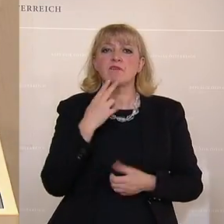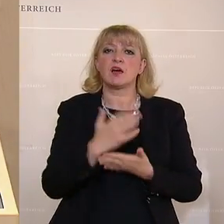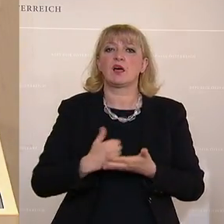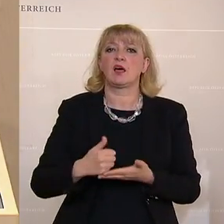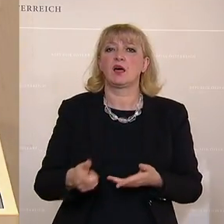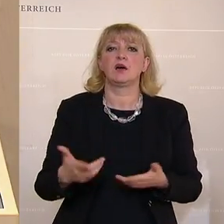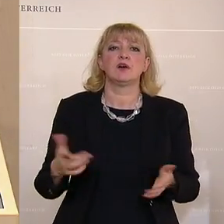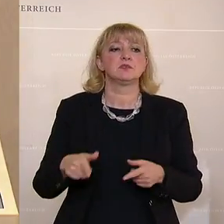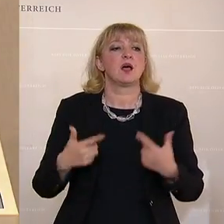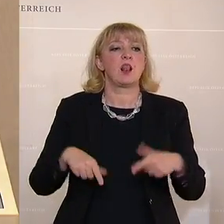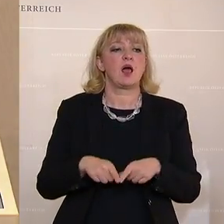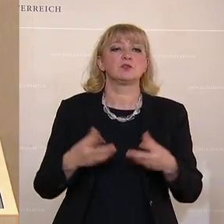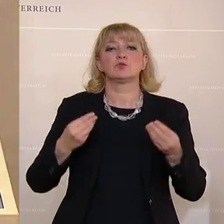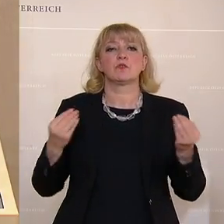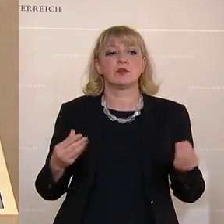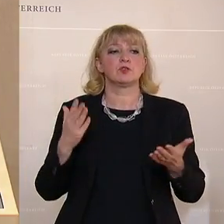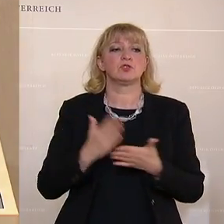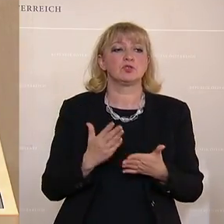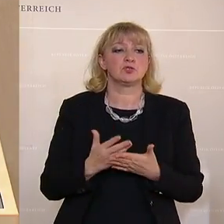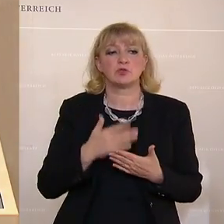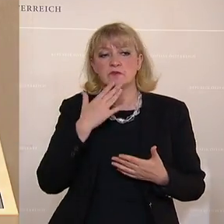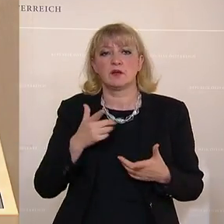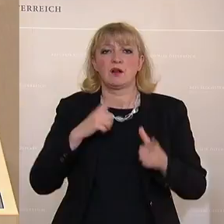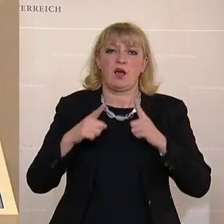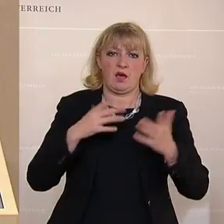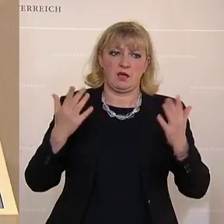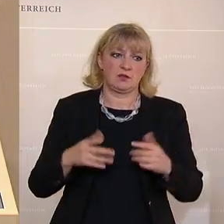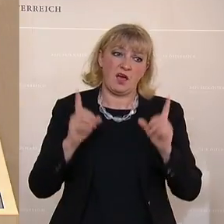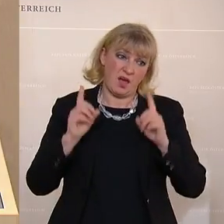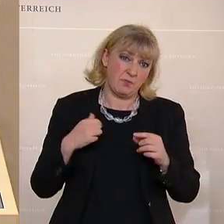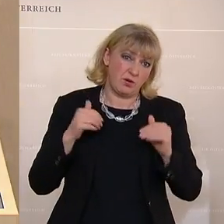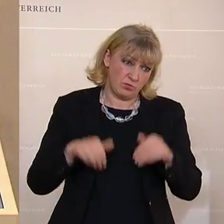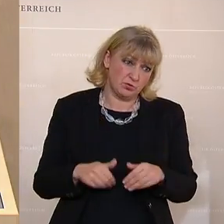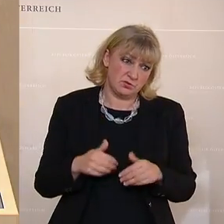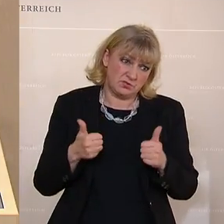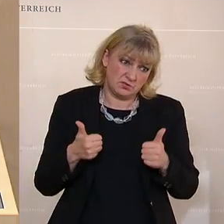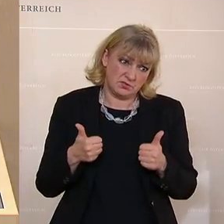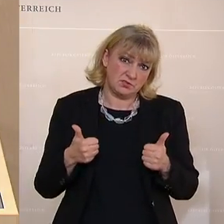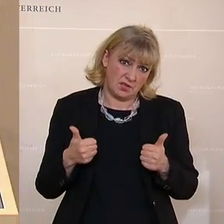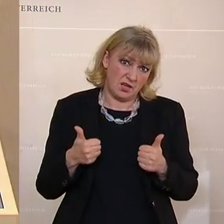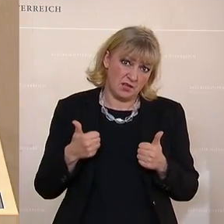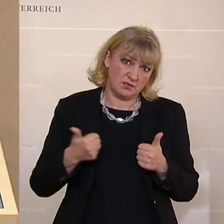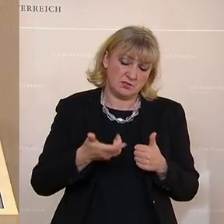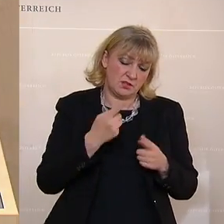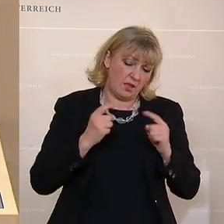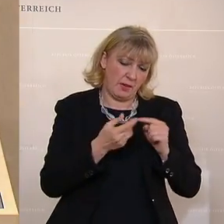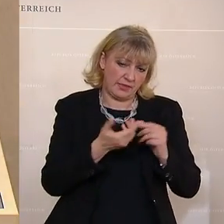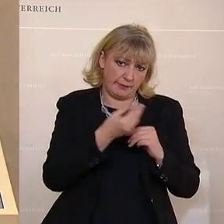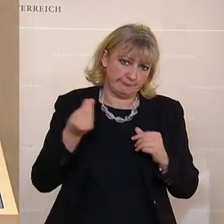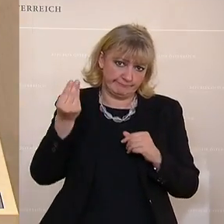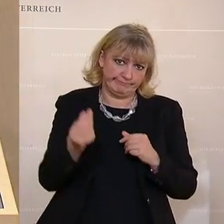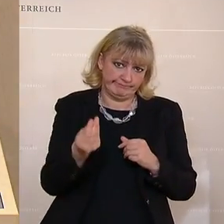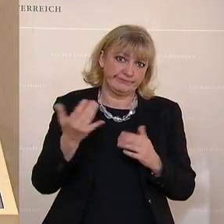dass so viele in diesem Land im Prinzip schon leid sind. Aber ich muss auch eines aus der Debatte mitnehmen, zumindest